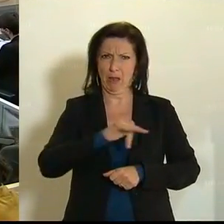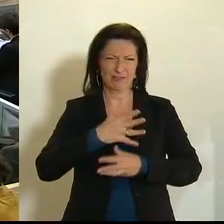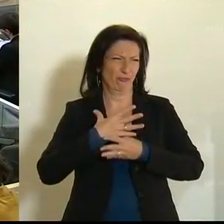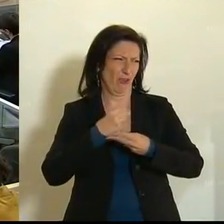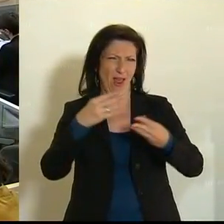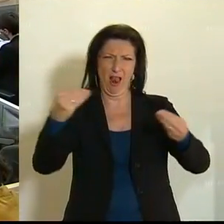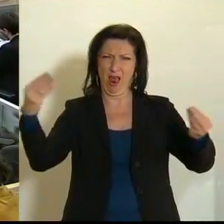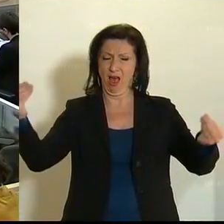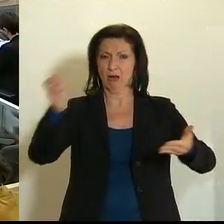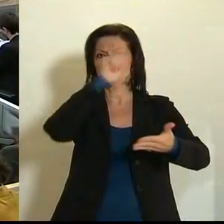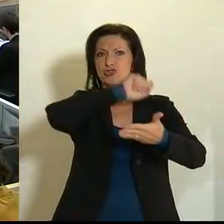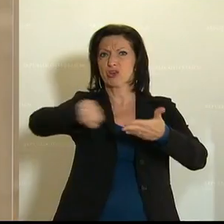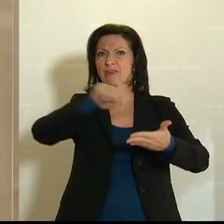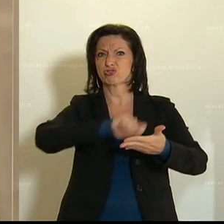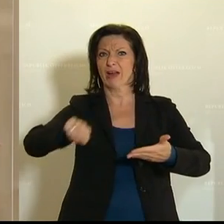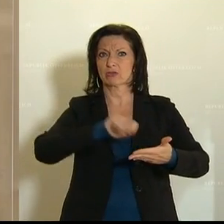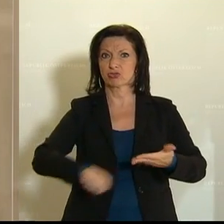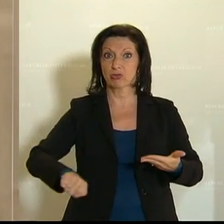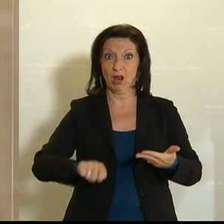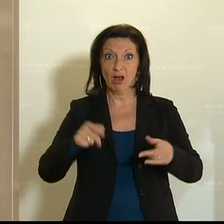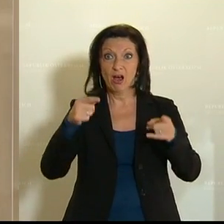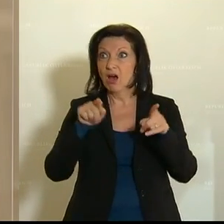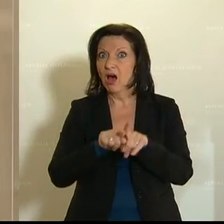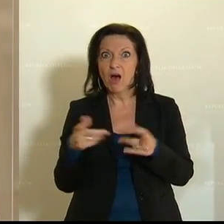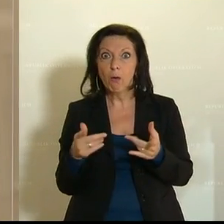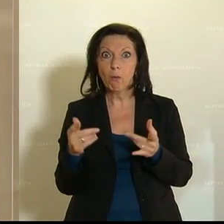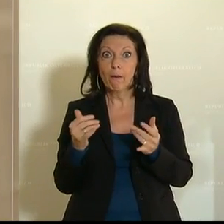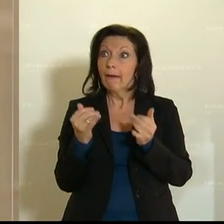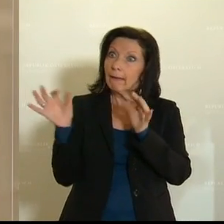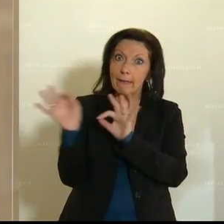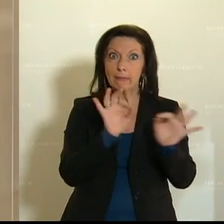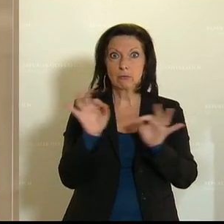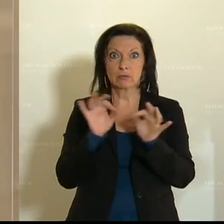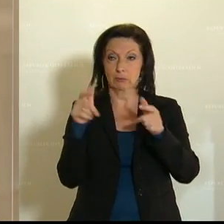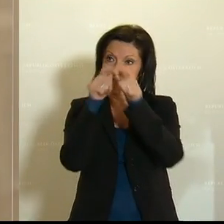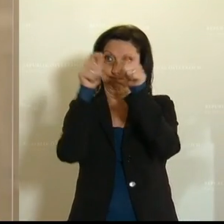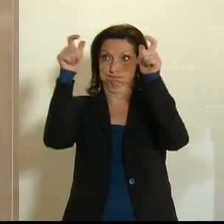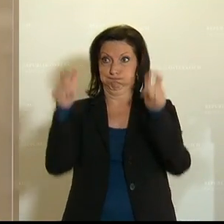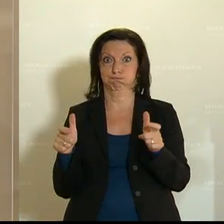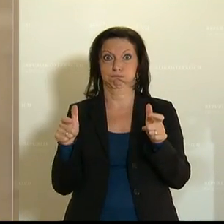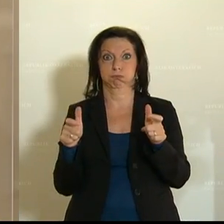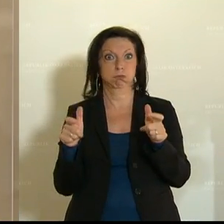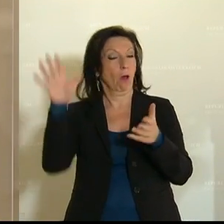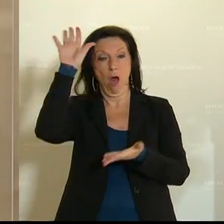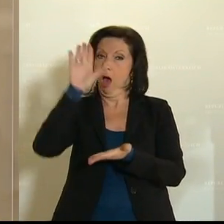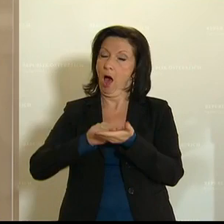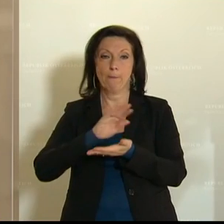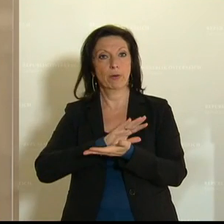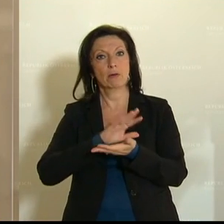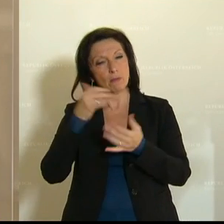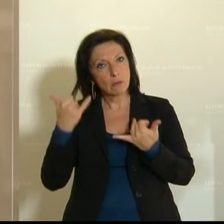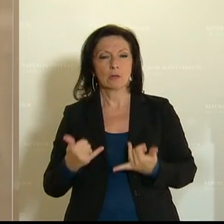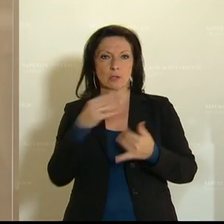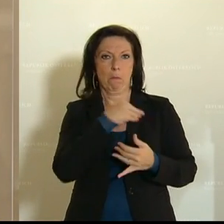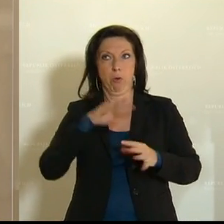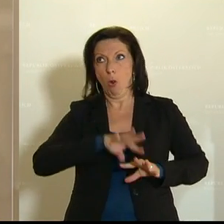gestrichen werden oder gar ganze Standorte ins günstige Ausland, wie zum Beispiel Polen, verlagert werden sollen, ja, dann kann